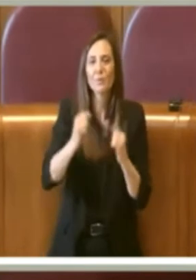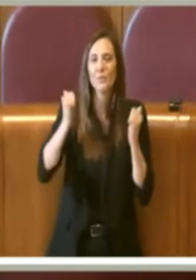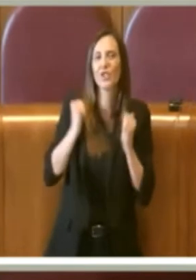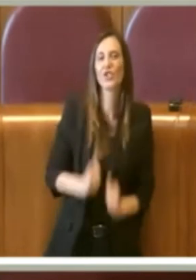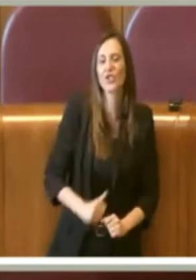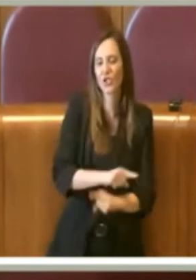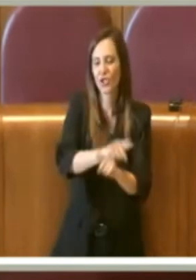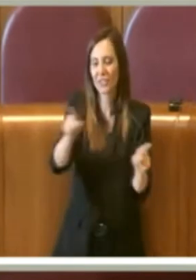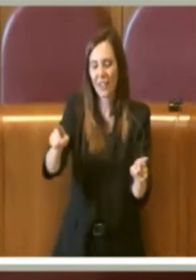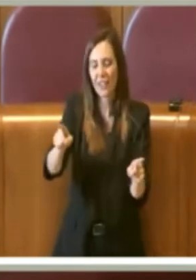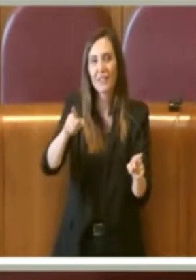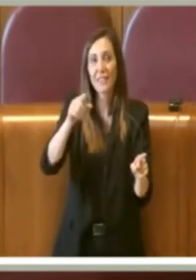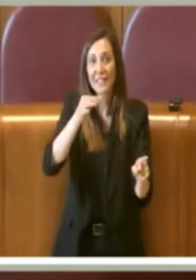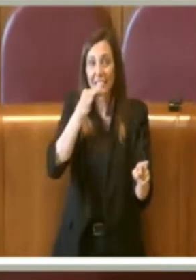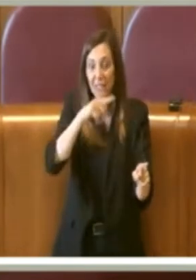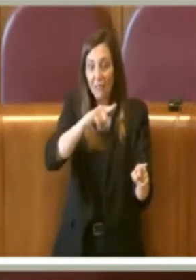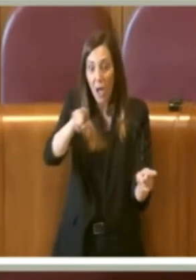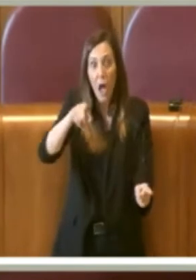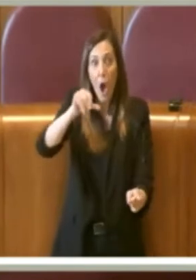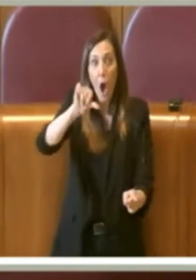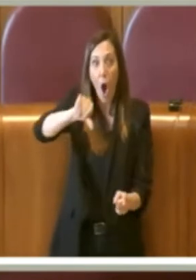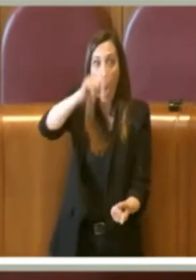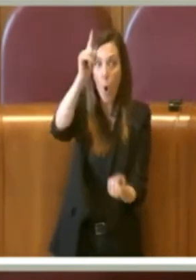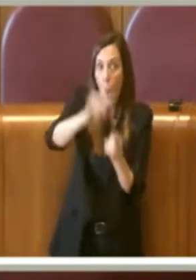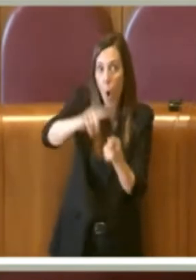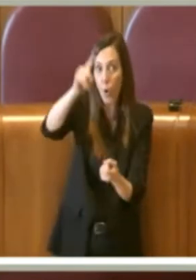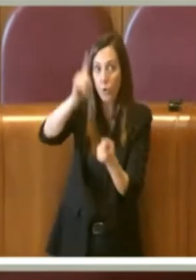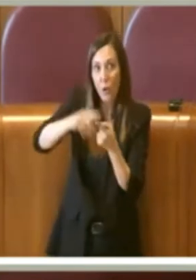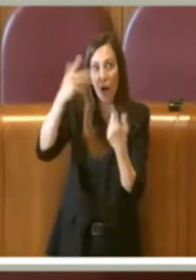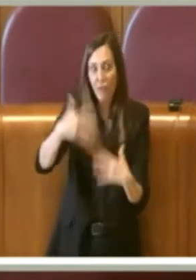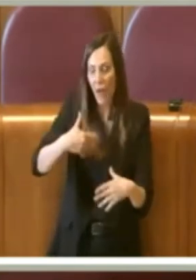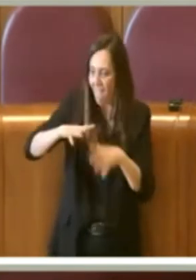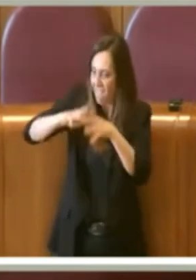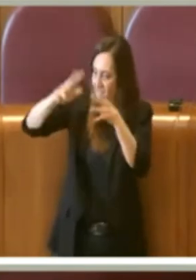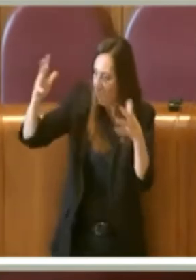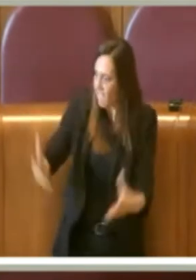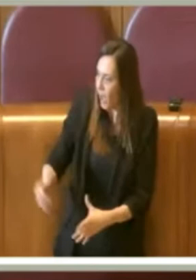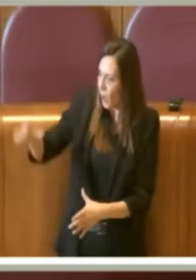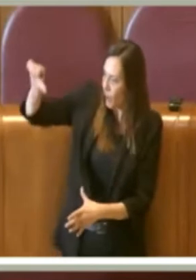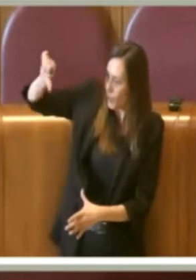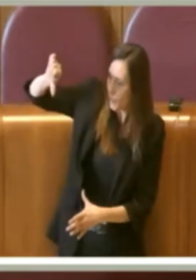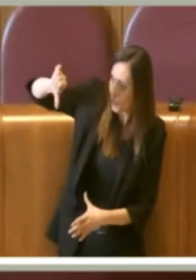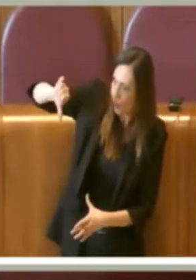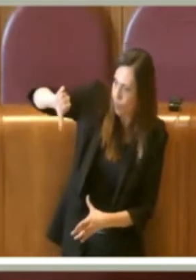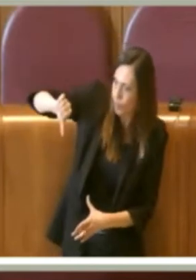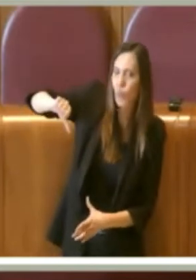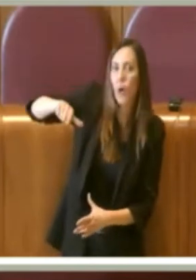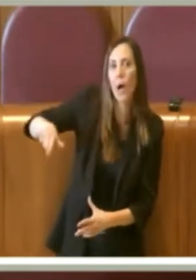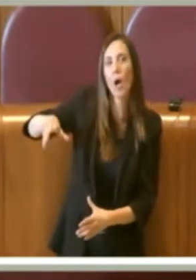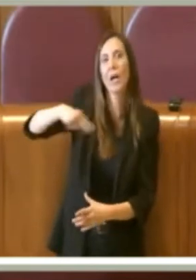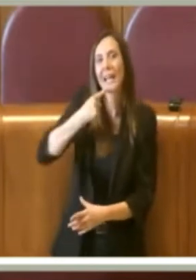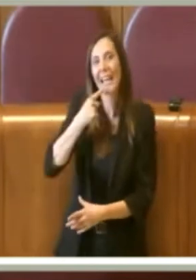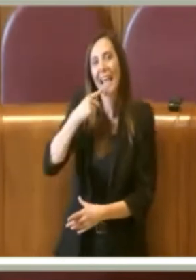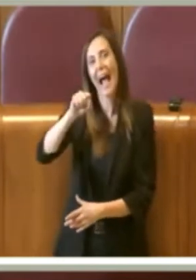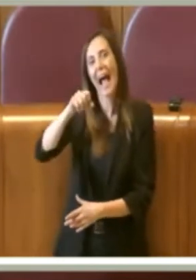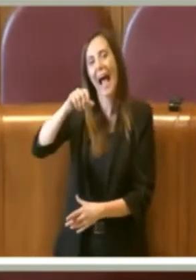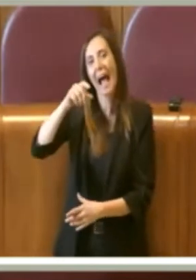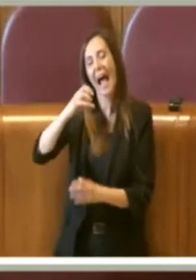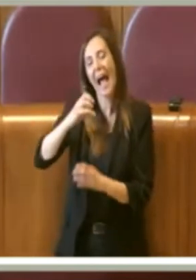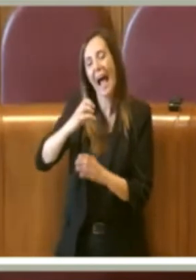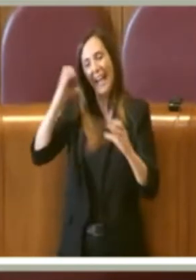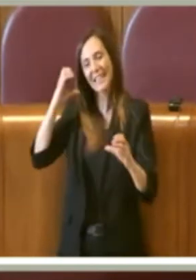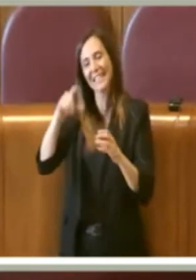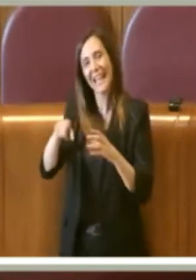cittadini di conferire l'olio esausto in questi bidoni che poi vengono raccolti e portati via da una